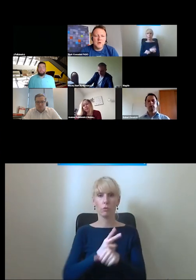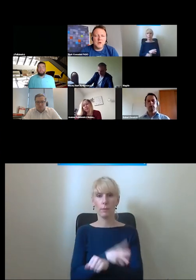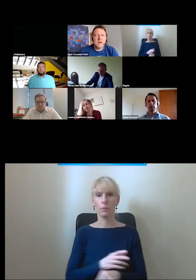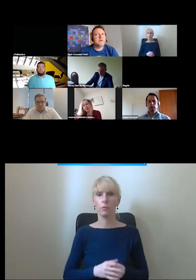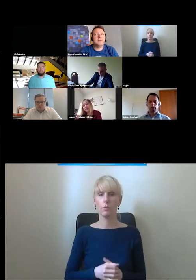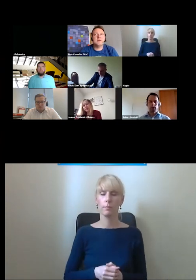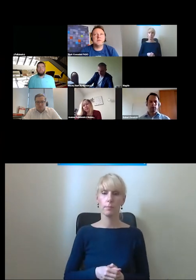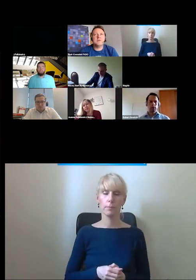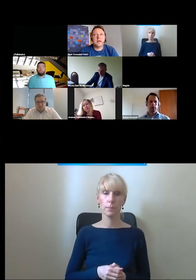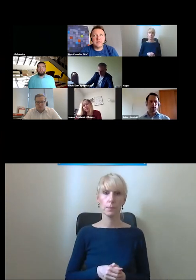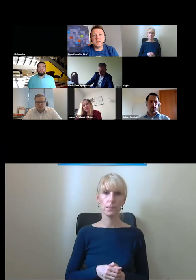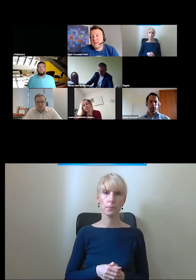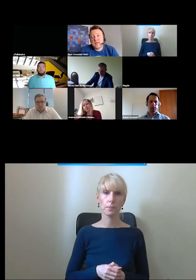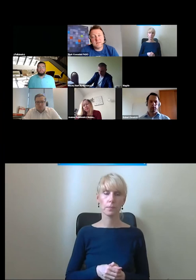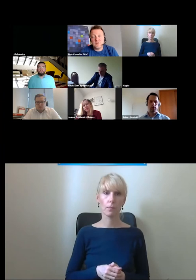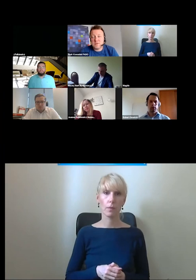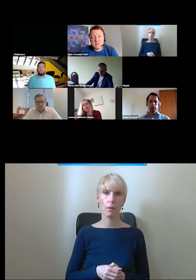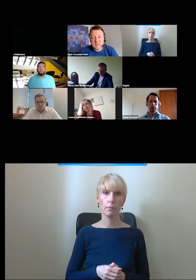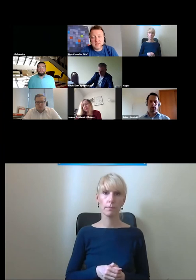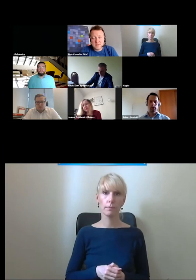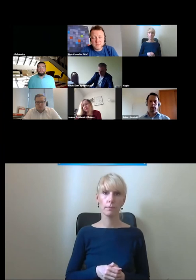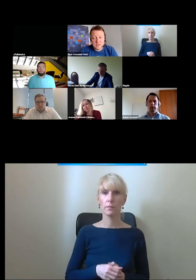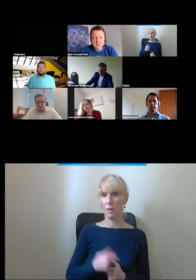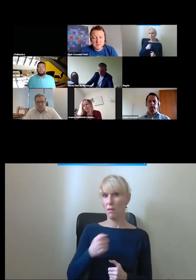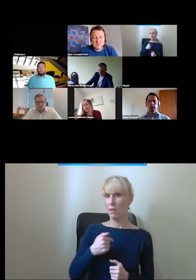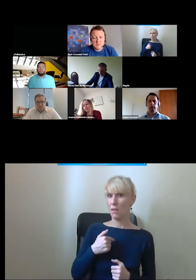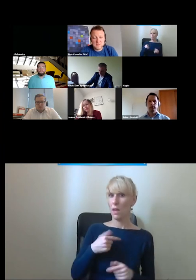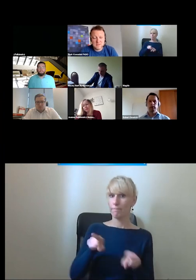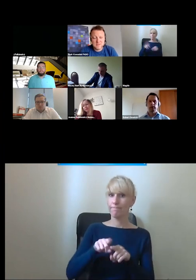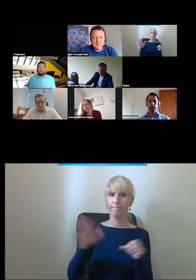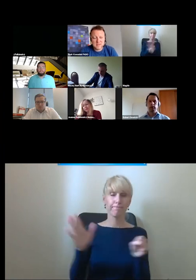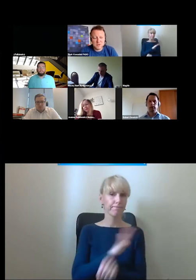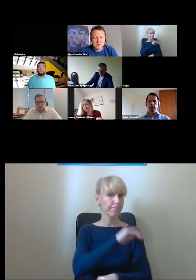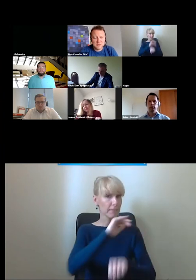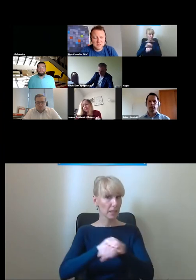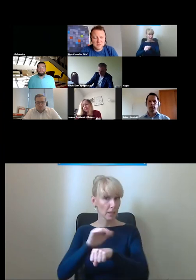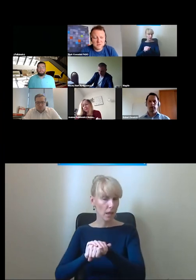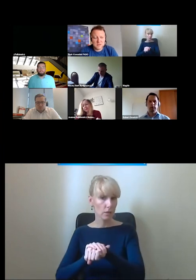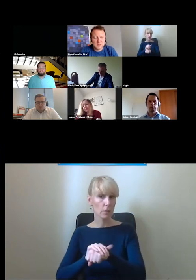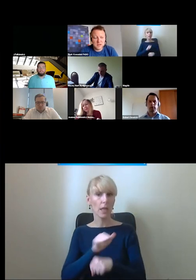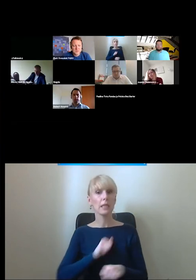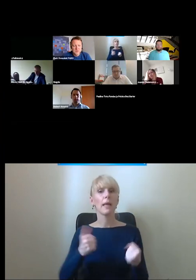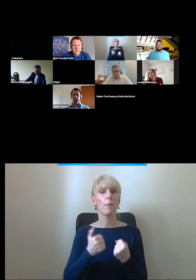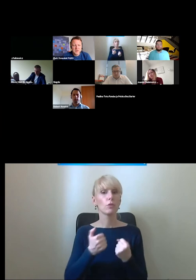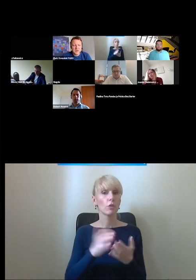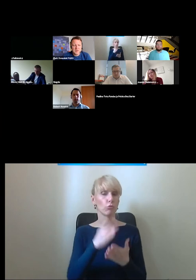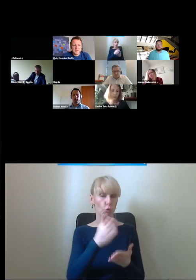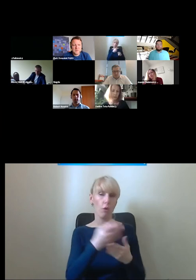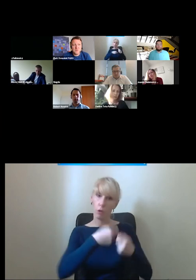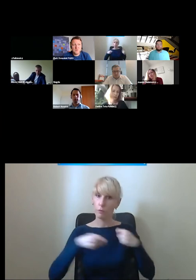ok tak znaczy ja ja całkowicie się zgadzam z tym że samodzielność jest rozwiązaniem